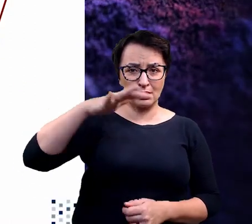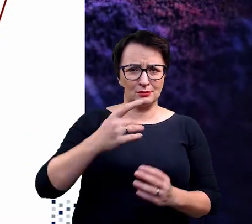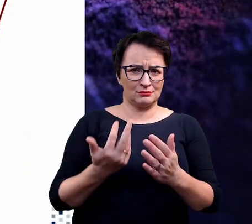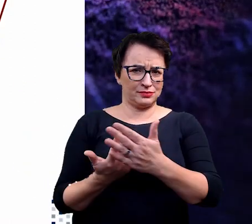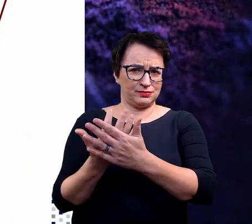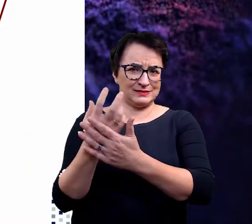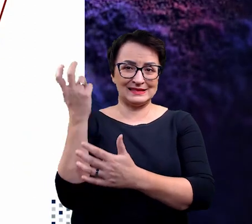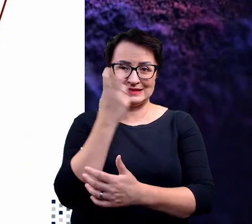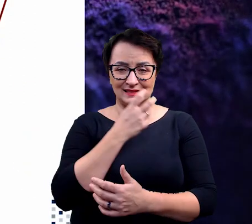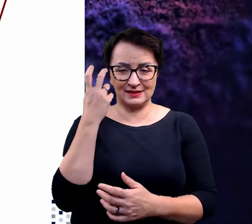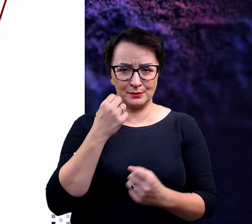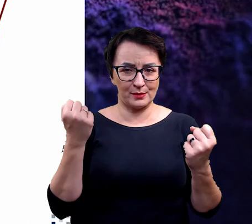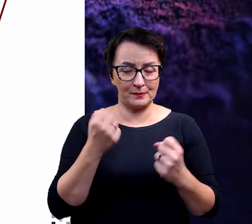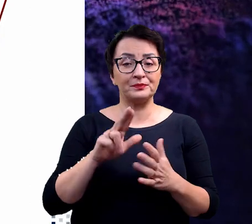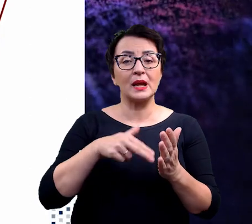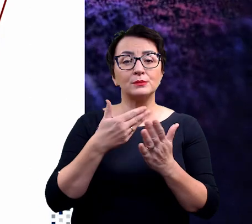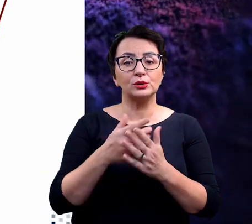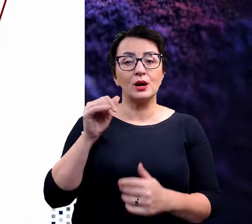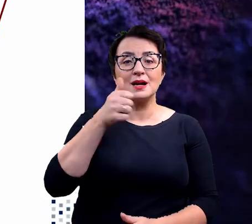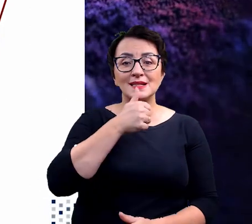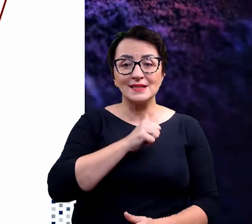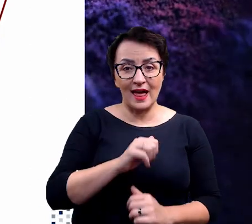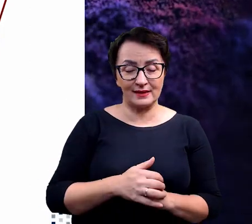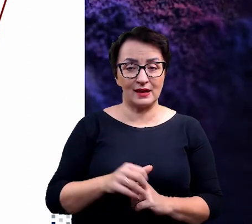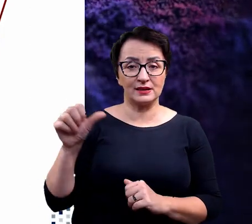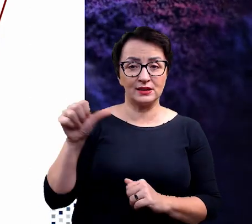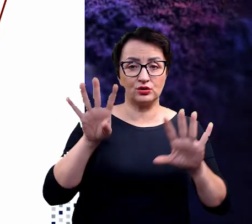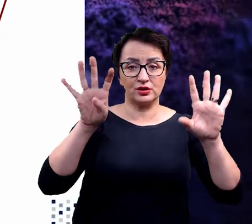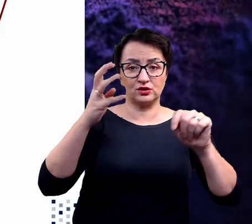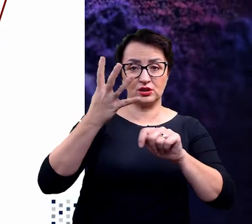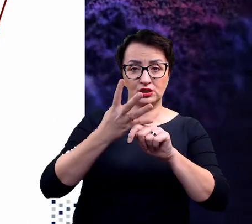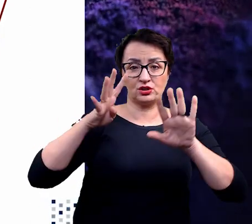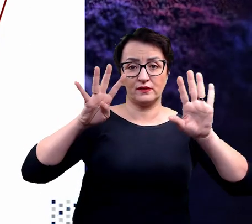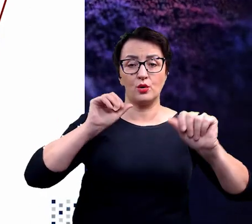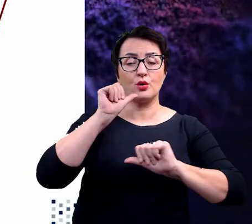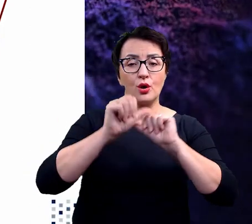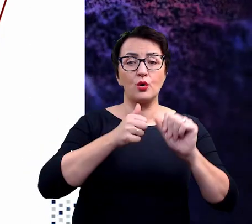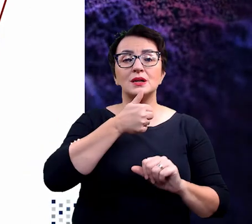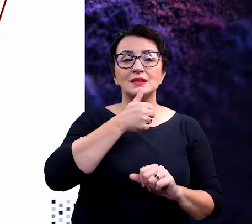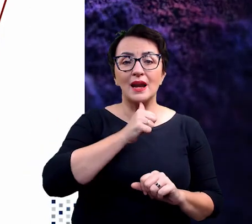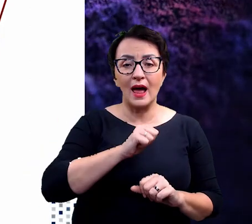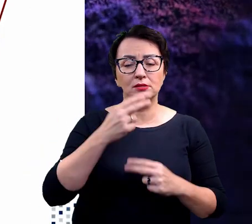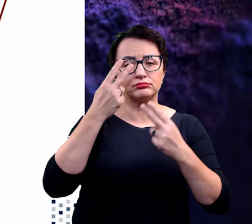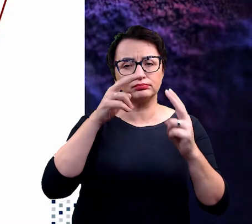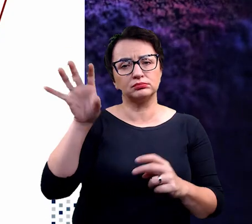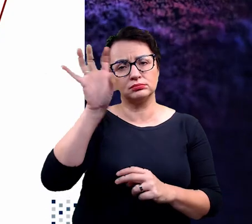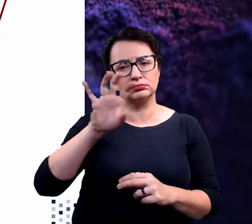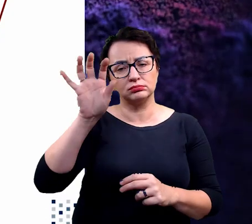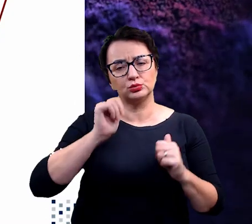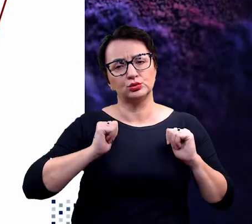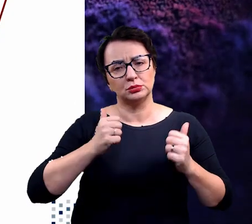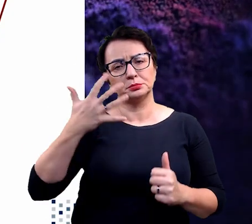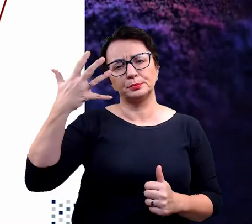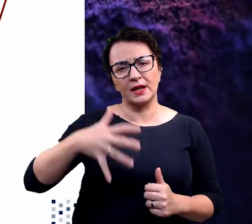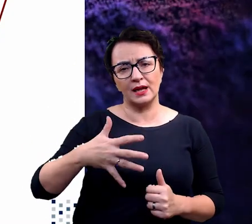Przyjrzyjmy się jak ten problem wygląda w przypadku Islandii. W 1949 roku w Islandii odwiedzało około 5